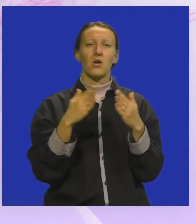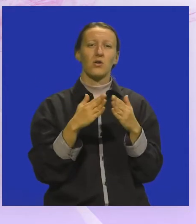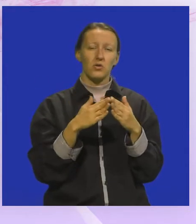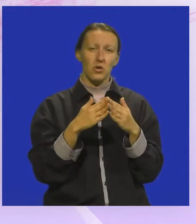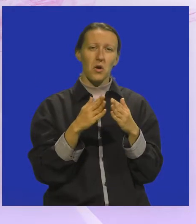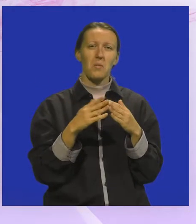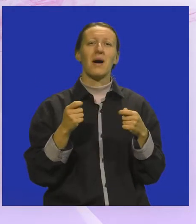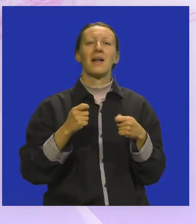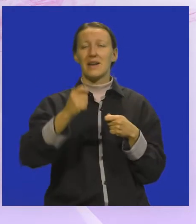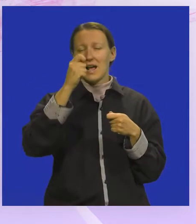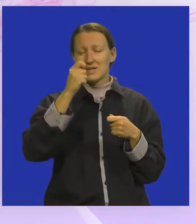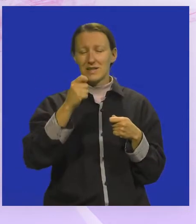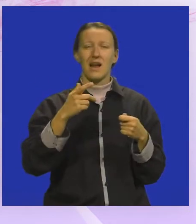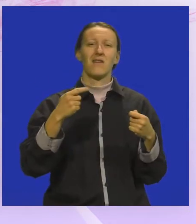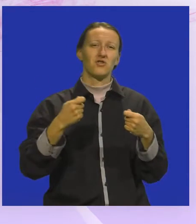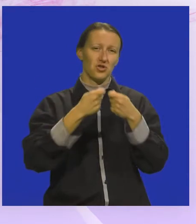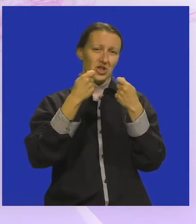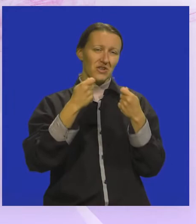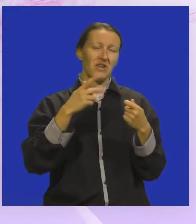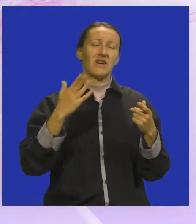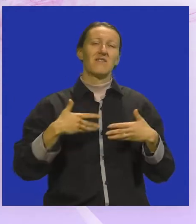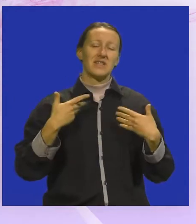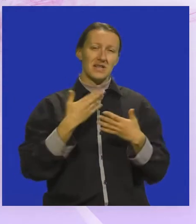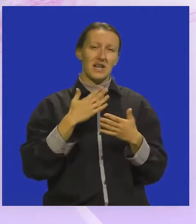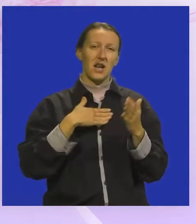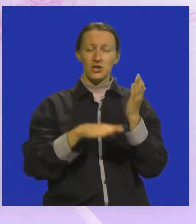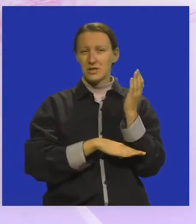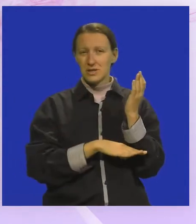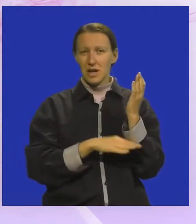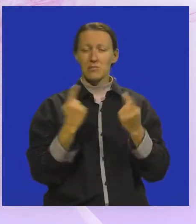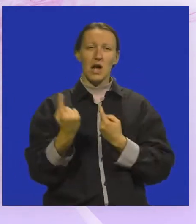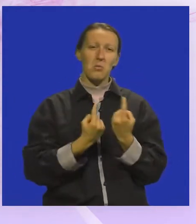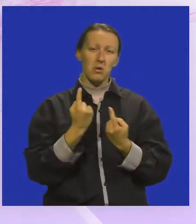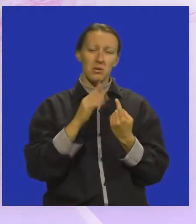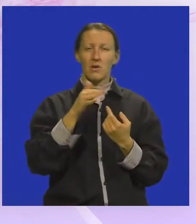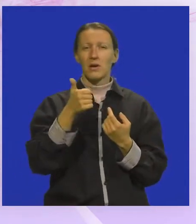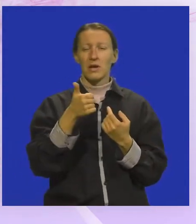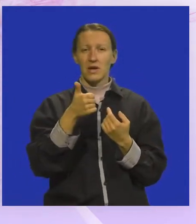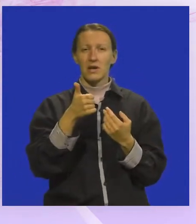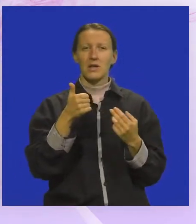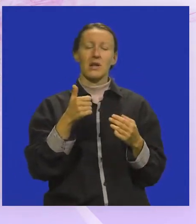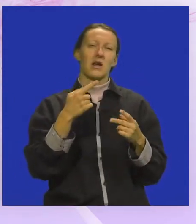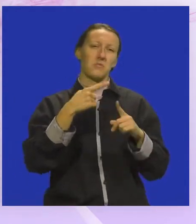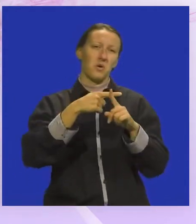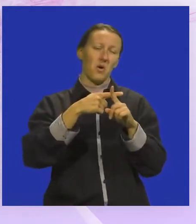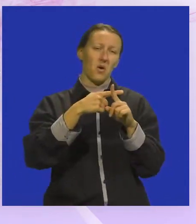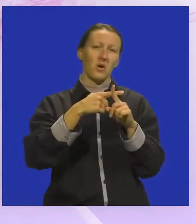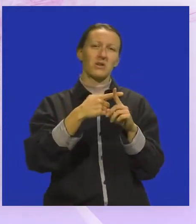nazdravimo, da se preveselimo za našu ladonju, za promociju takve jedne pozitivne